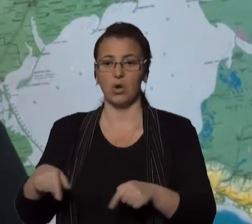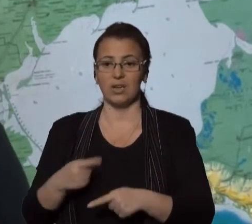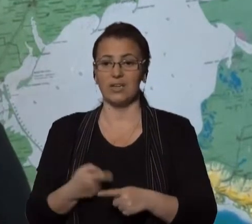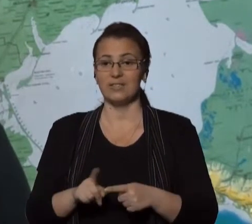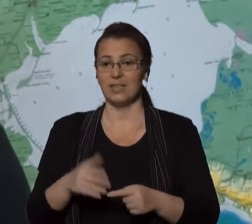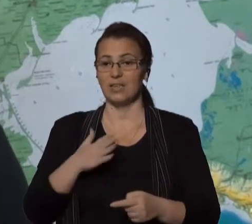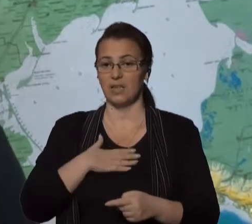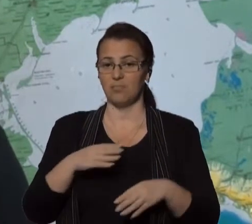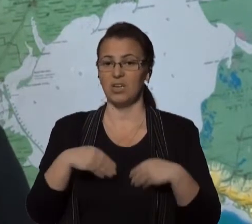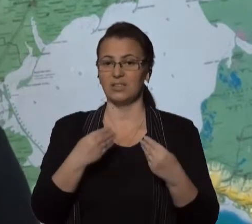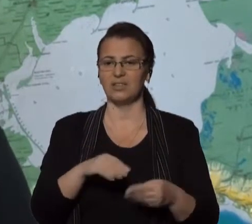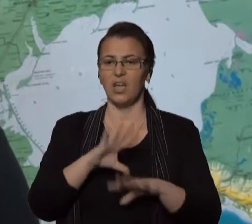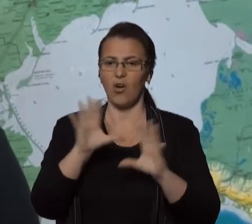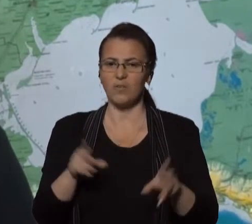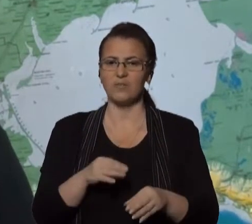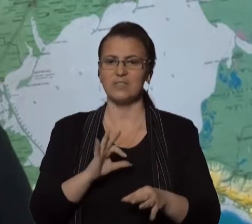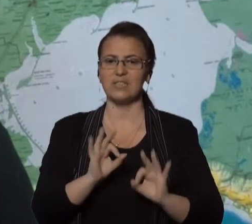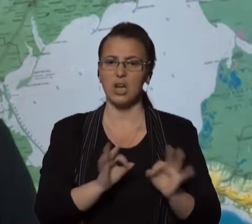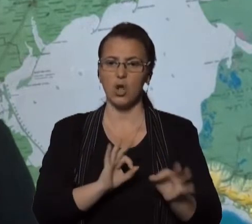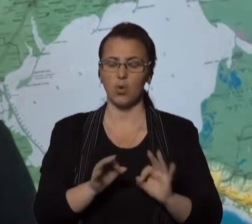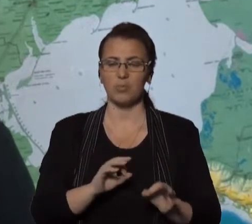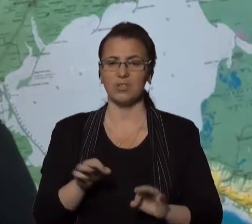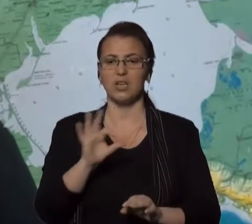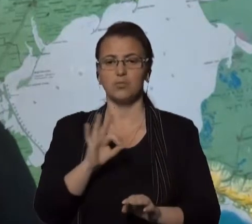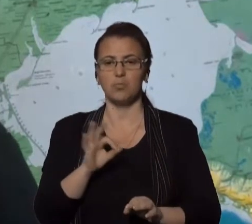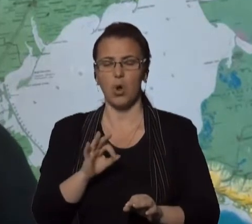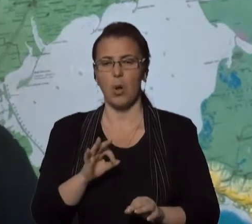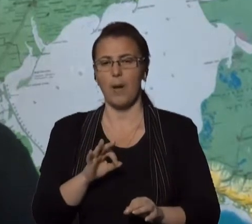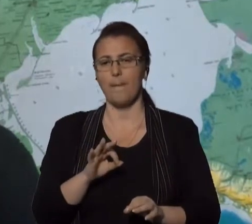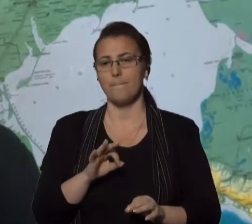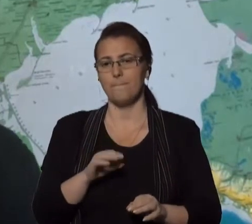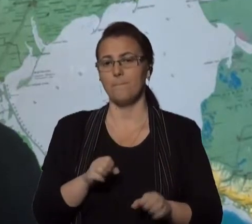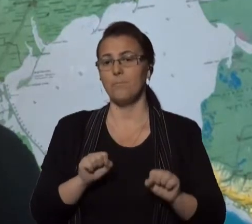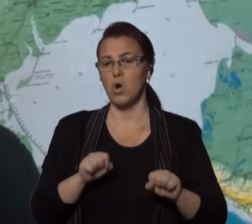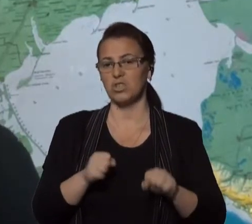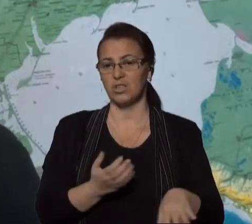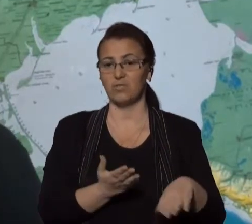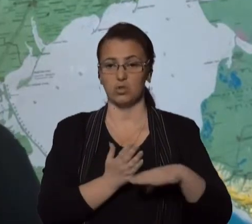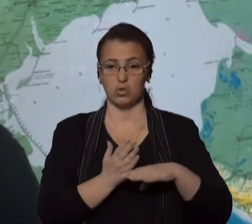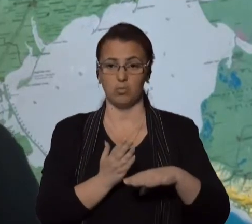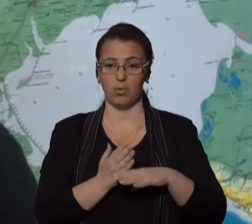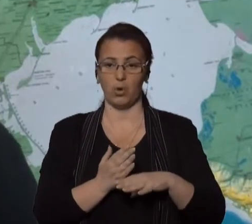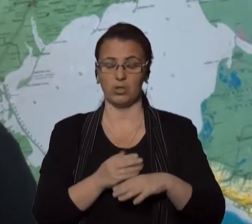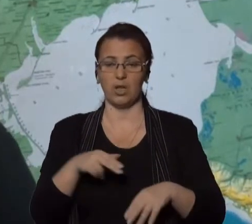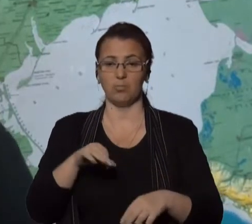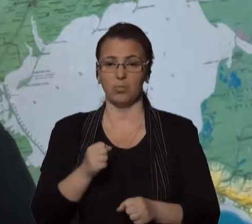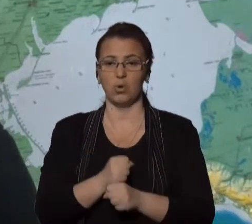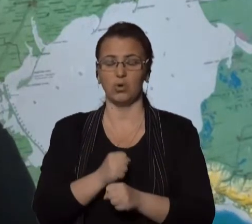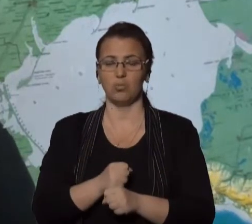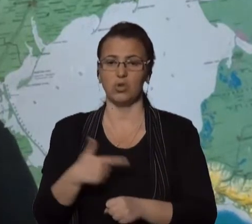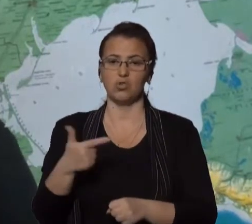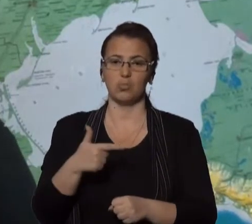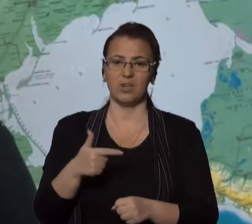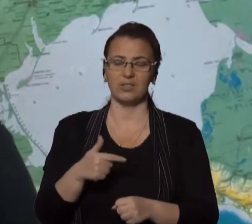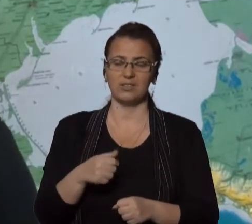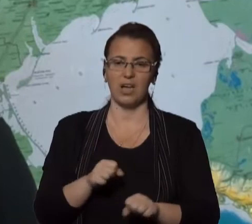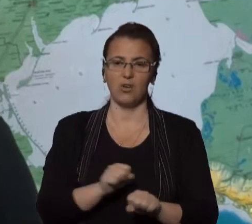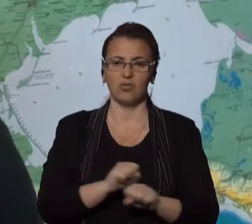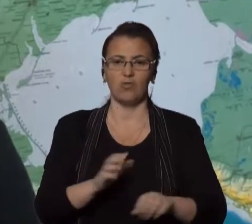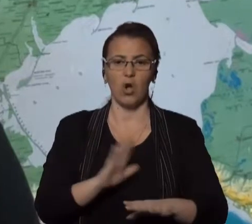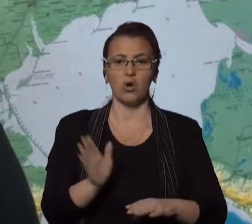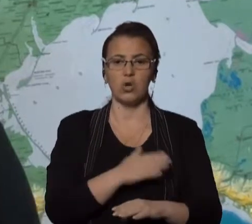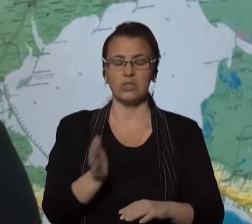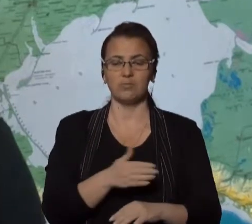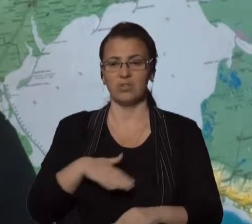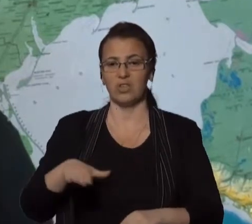надаємо ці рекомендації щодо можливостей допомоги нам в роботах з гуманітарного розмінування території України.